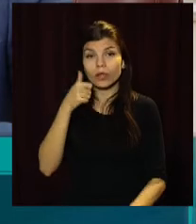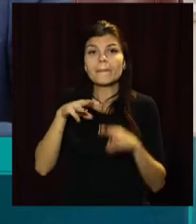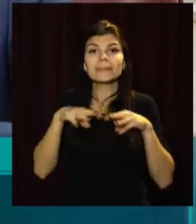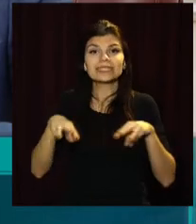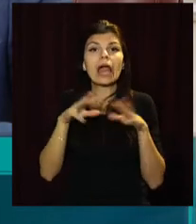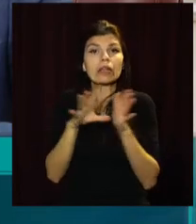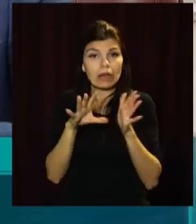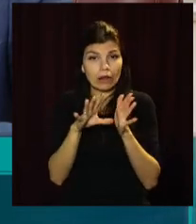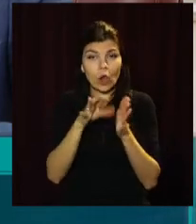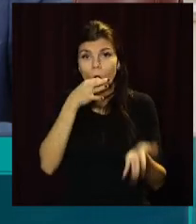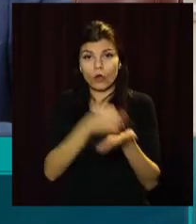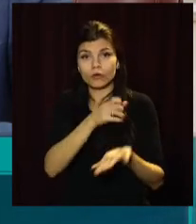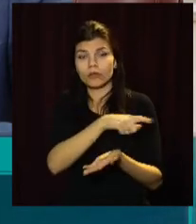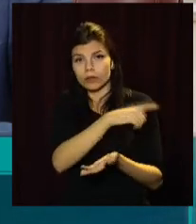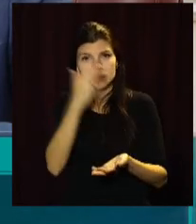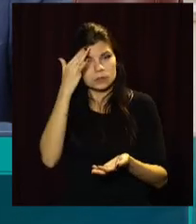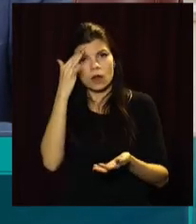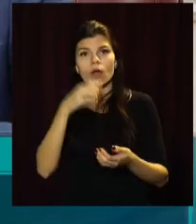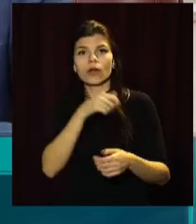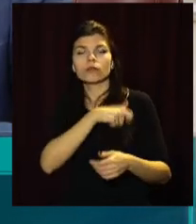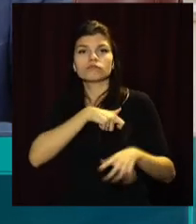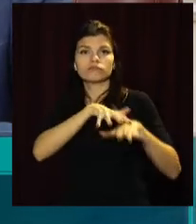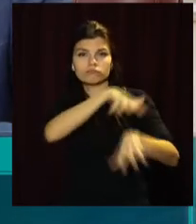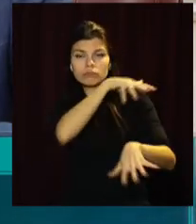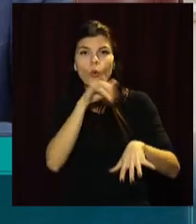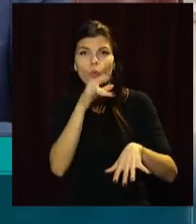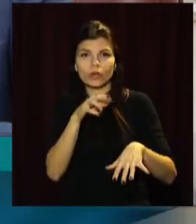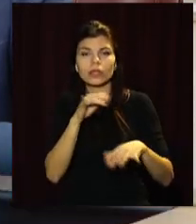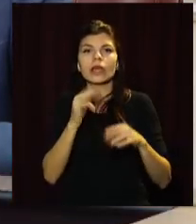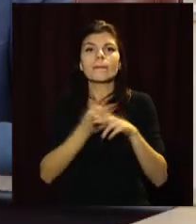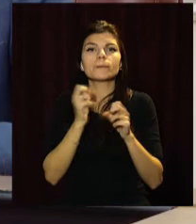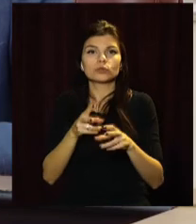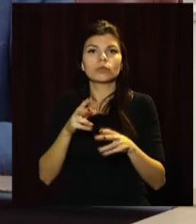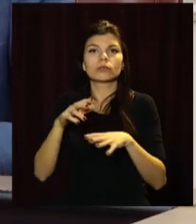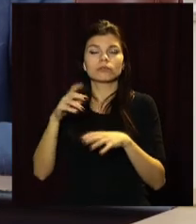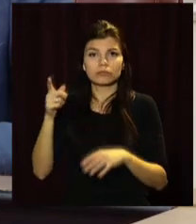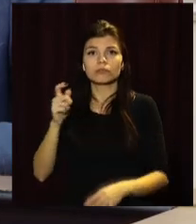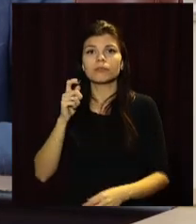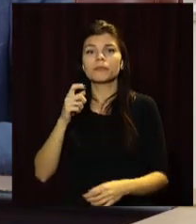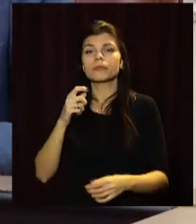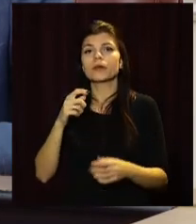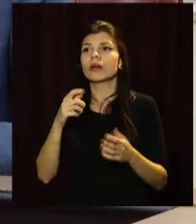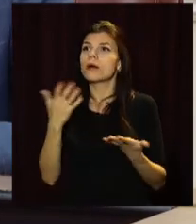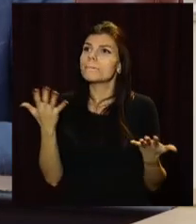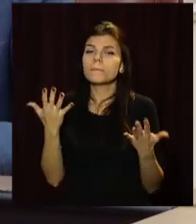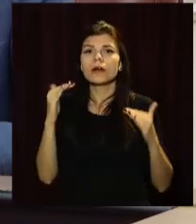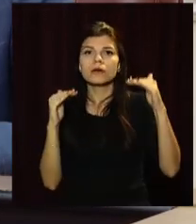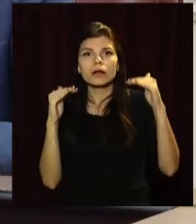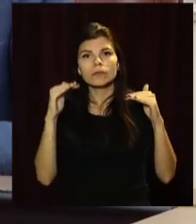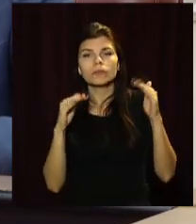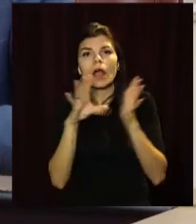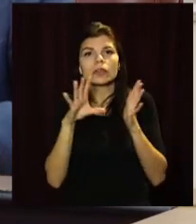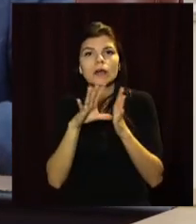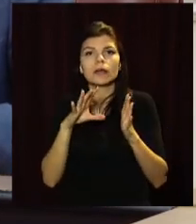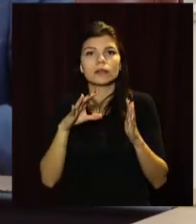має подати на розгляд уряду та Ради національної безпеки і оборони оновлений паливно-енергетичний баланс України. Оновлення